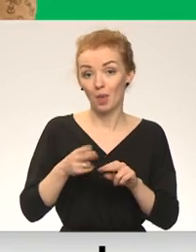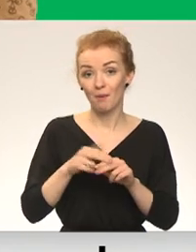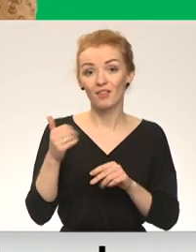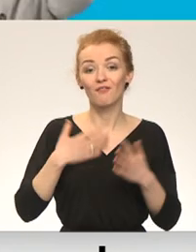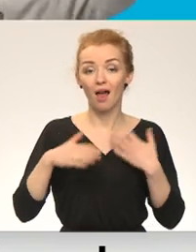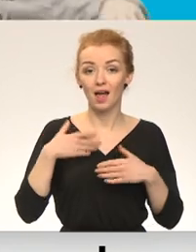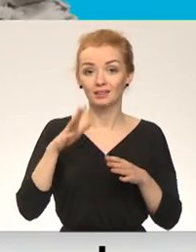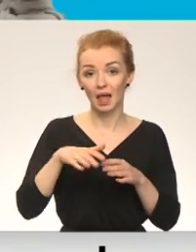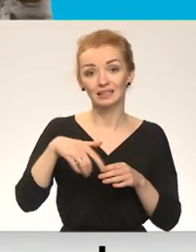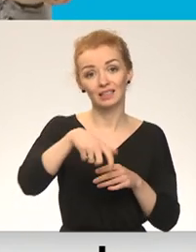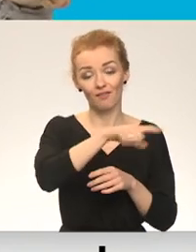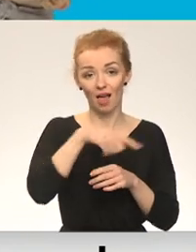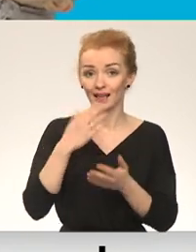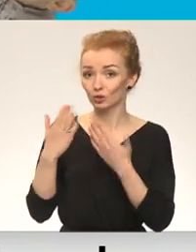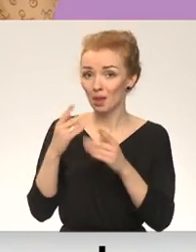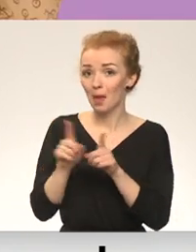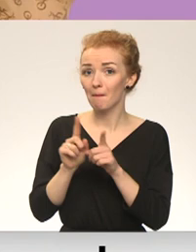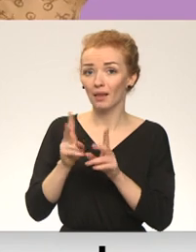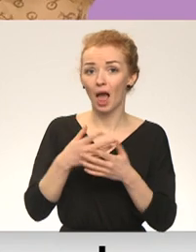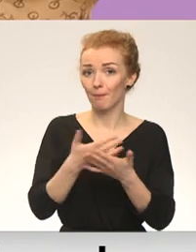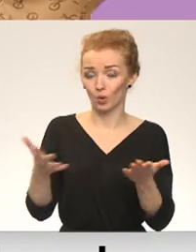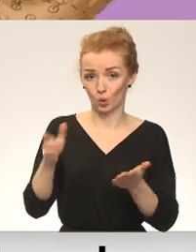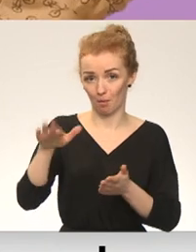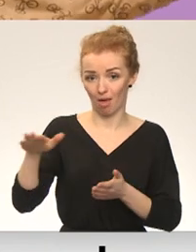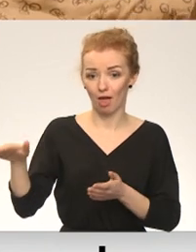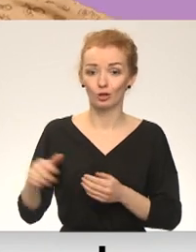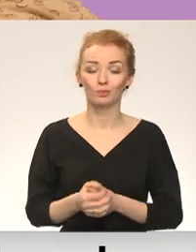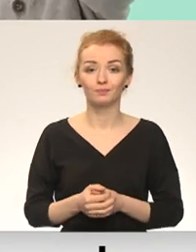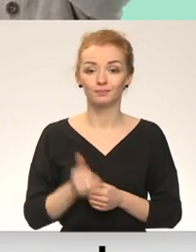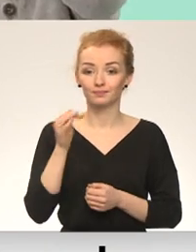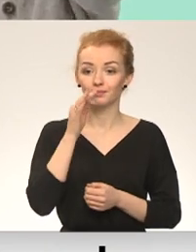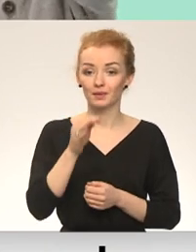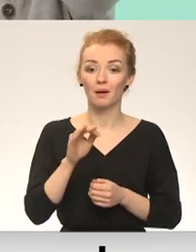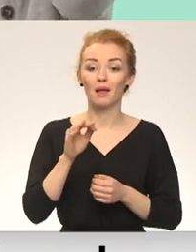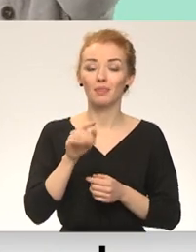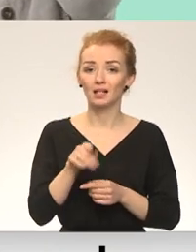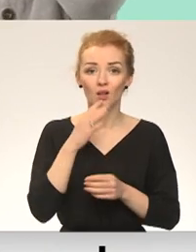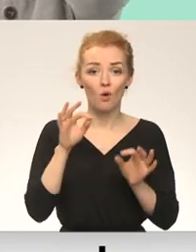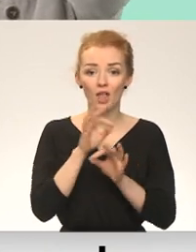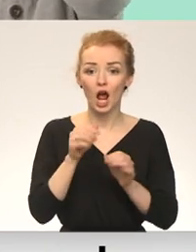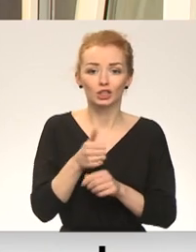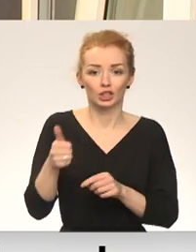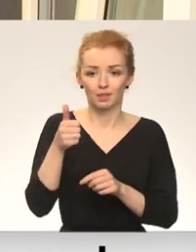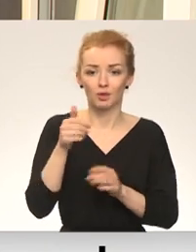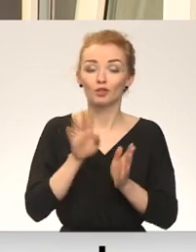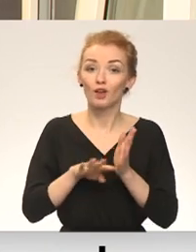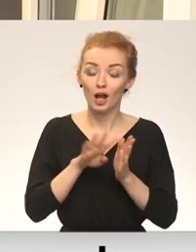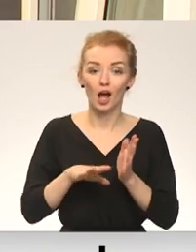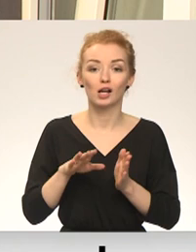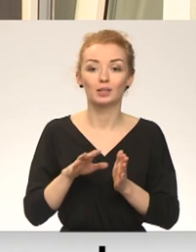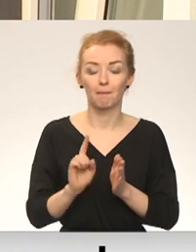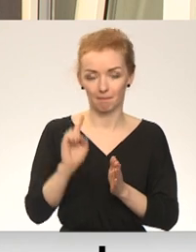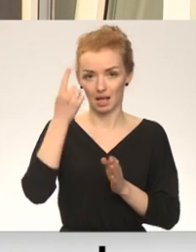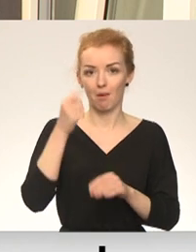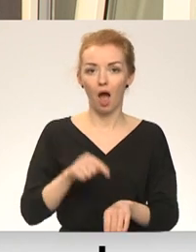viņas puiku izstūs tāpat kā par ķipur citu bērnu. Jāuzsver par cilvēkiem vispirms. Ne kā īpašu uzsver nevajag. Vienkārši tā